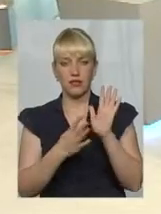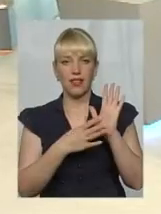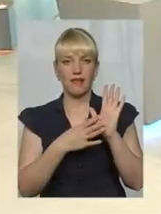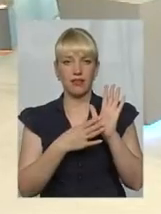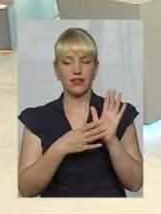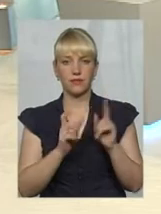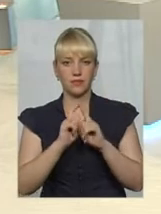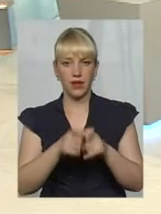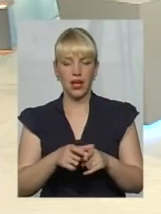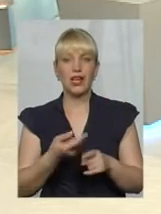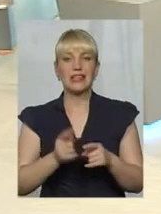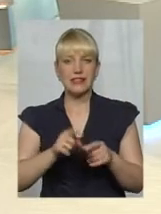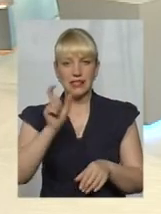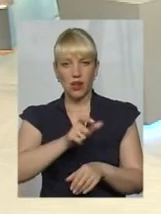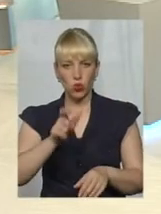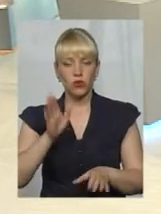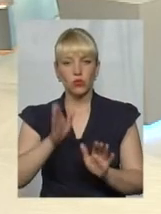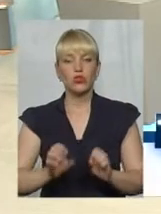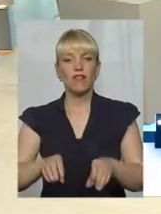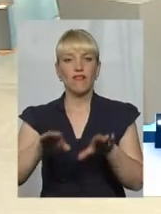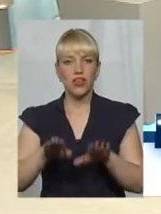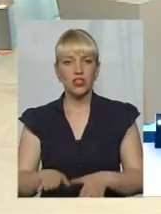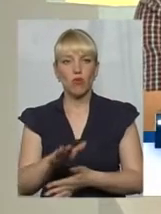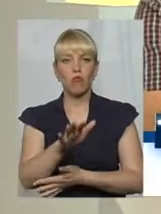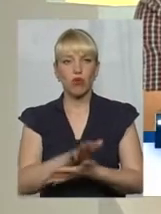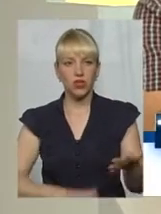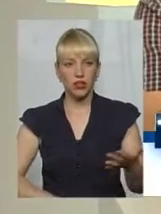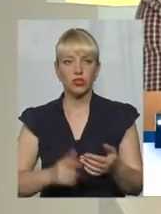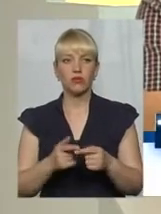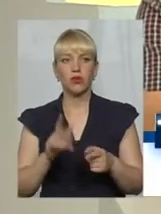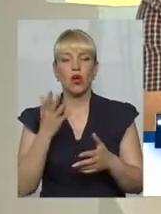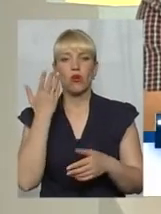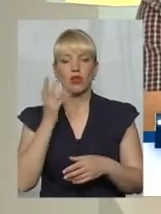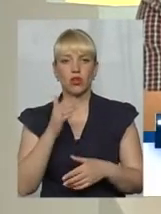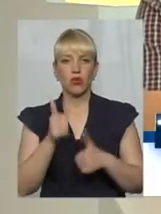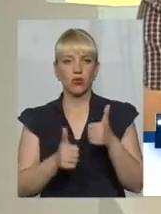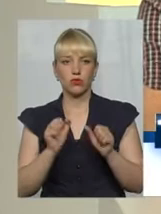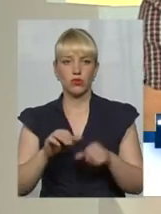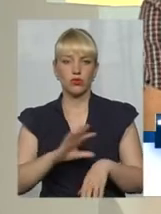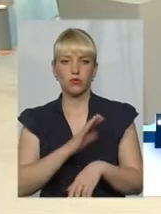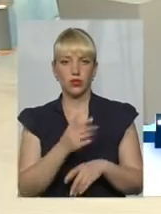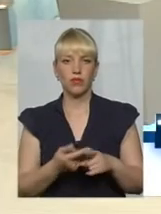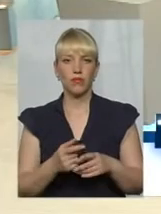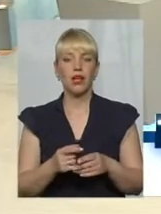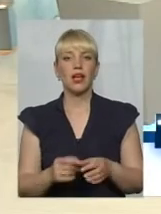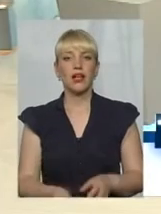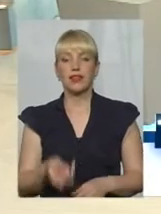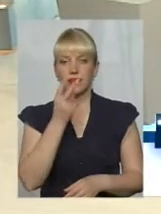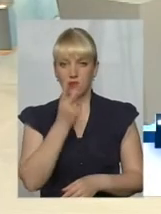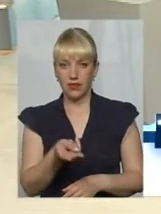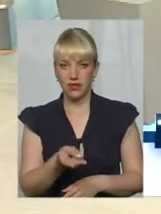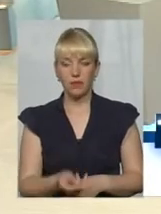так? Тобто, оці люди будуть вирішувати в подальшому, ну, коли взагалі конкурс може бути? Дивіться, по конкурсу насправді